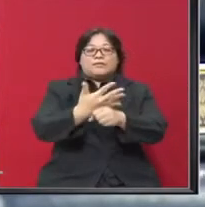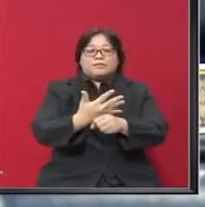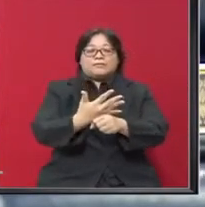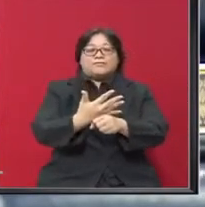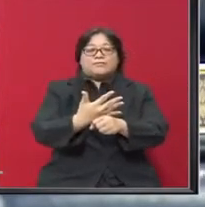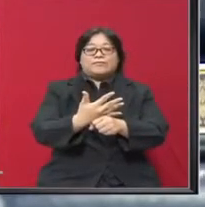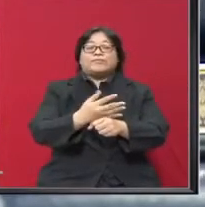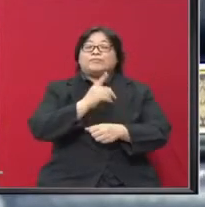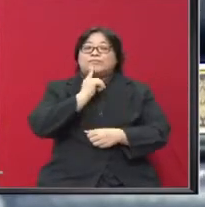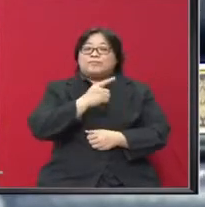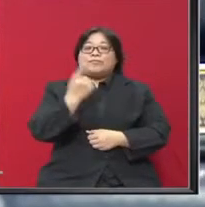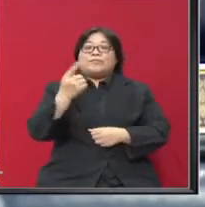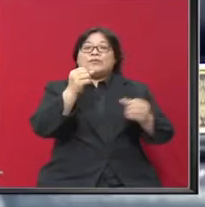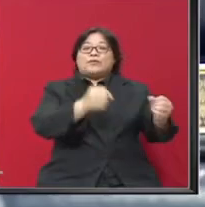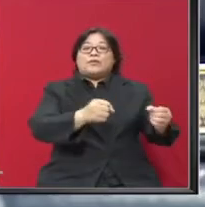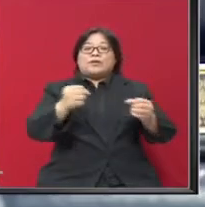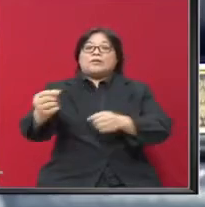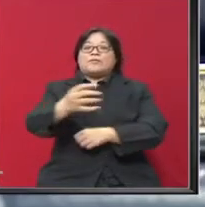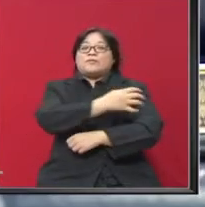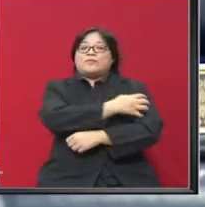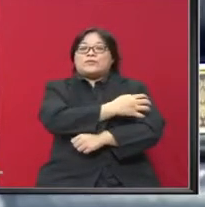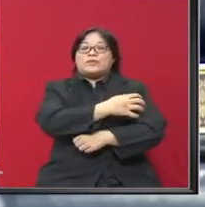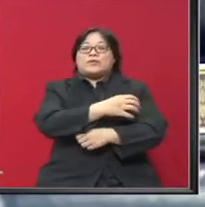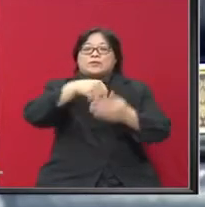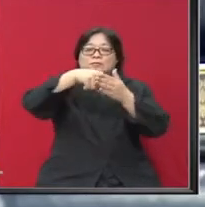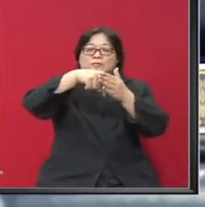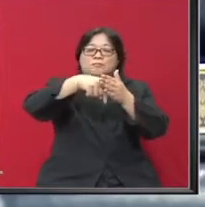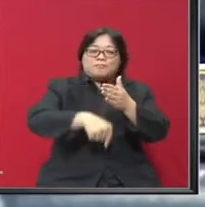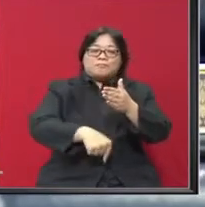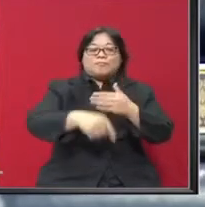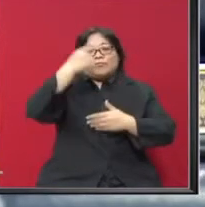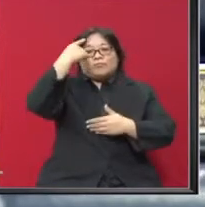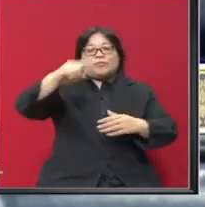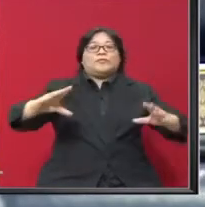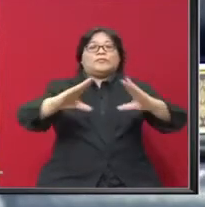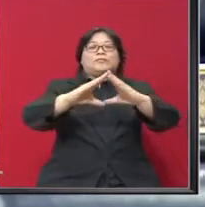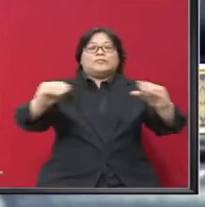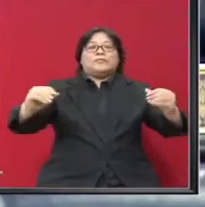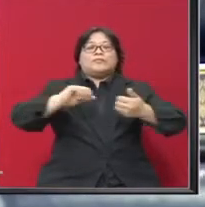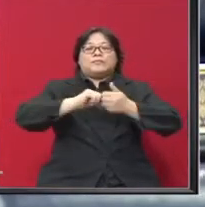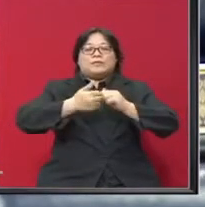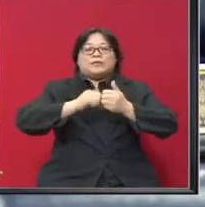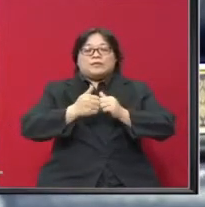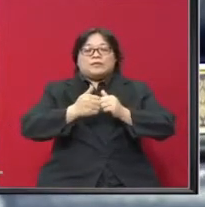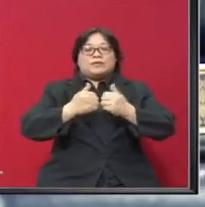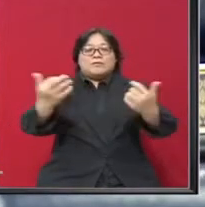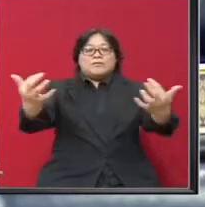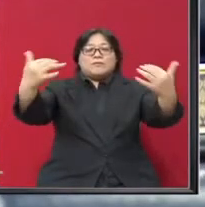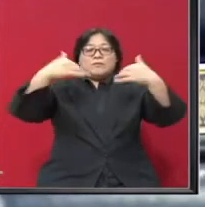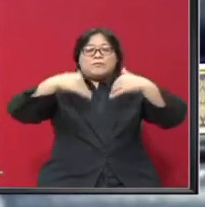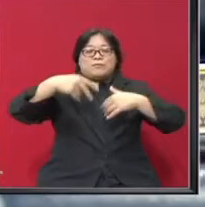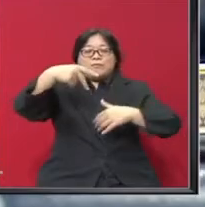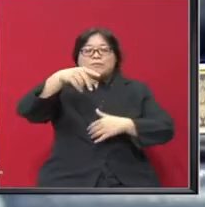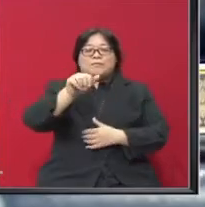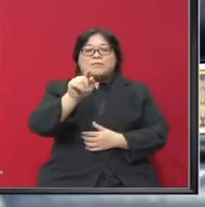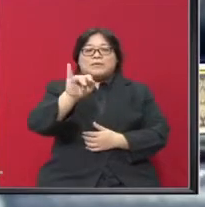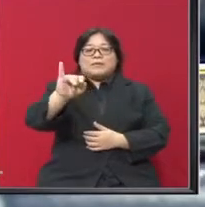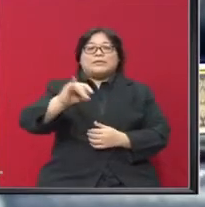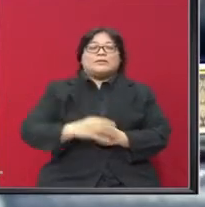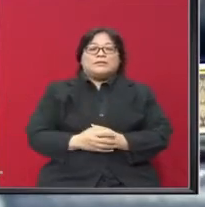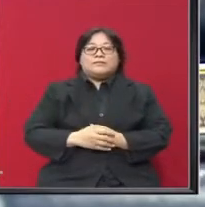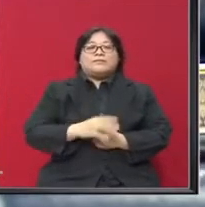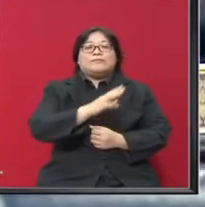Merupakan strategi penguatkuasaan yang komprehensif untuk mengatasi permasalahan kebanyakan parti di negara ini